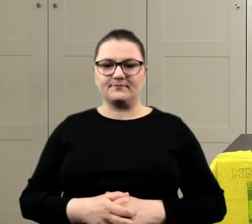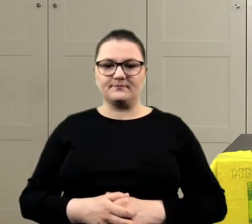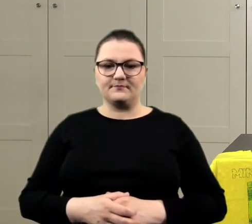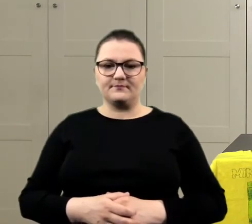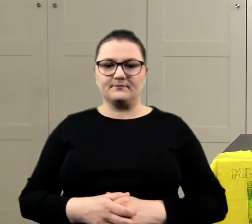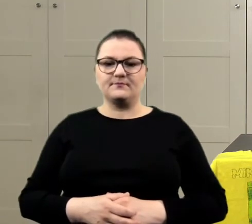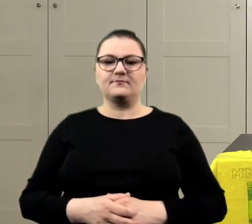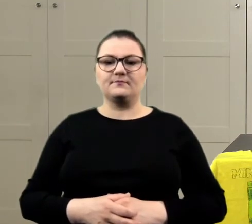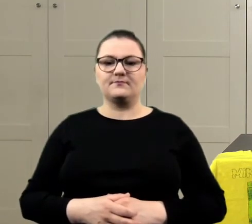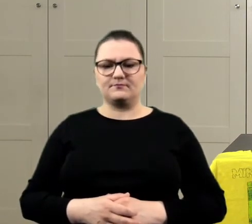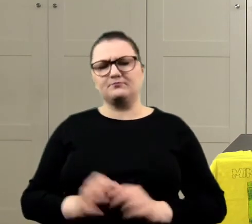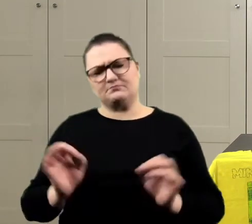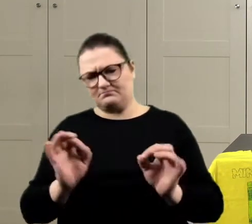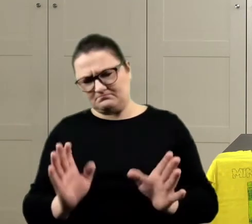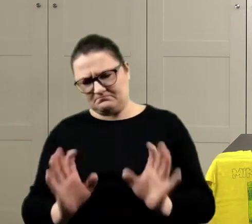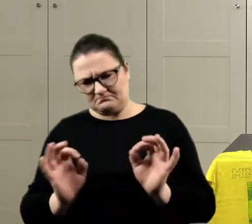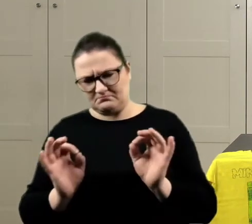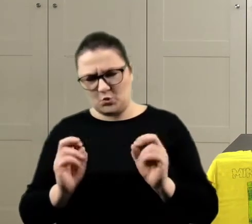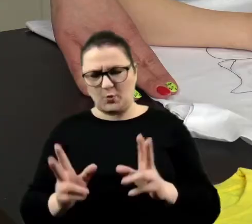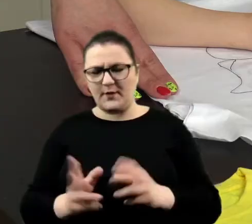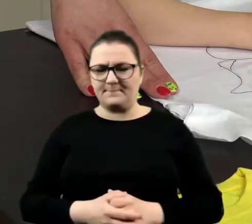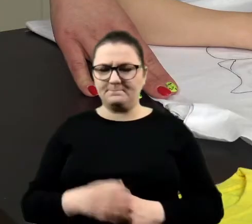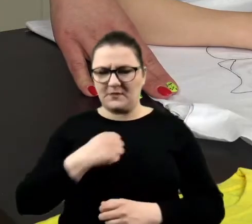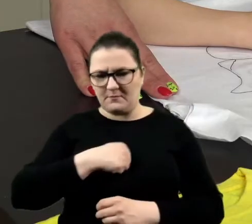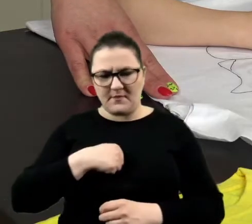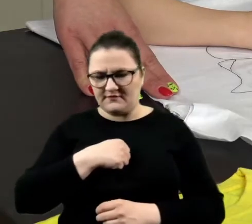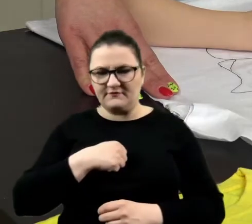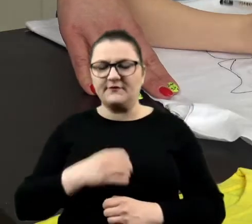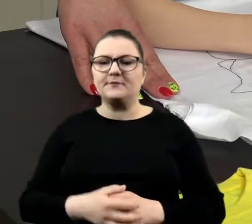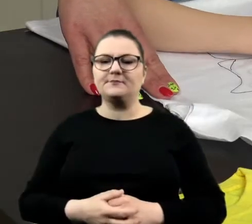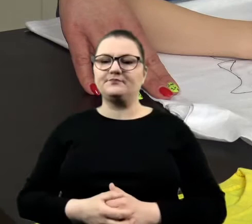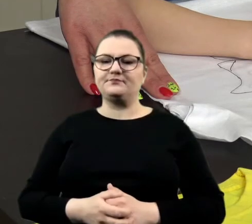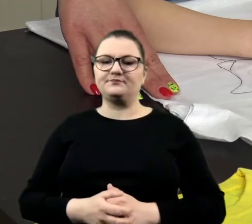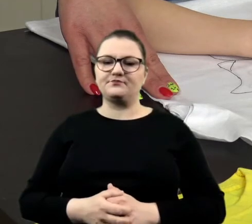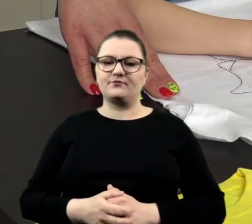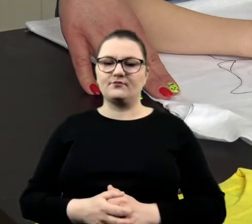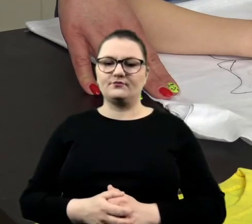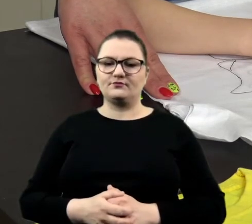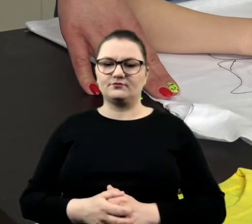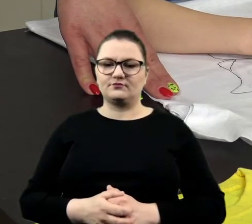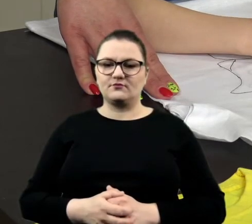No. Dobrze, dobrze. Jest okej. Nie martw się. Wszystko jest dobrze.